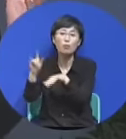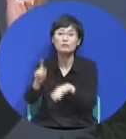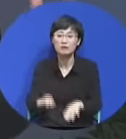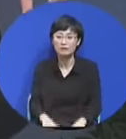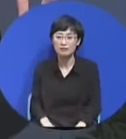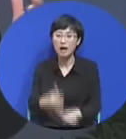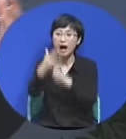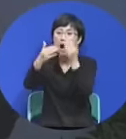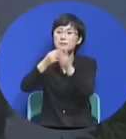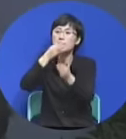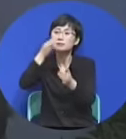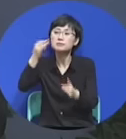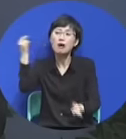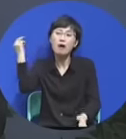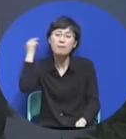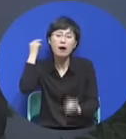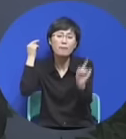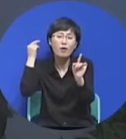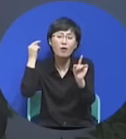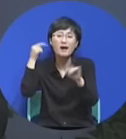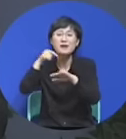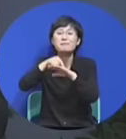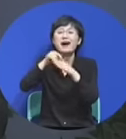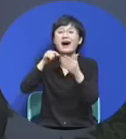하나님의 음성은 내 마음에 들리는 겁니다.